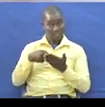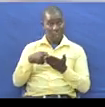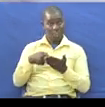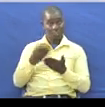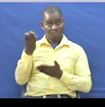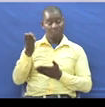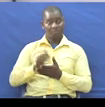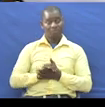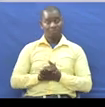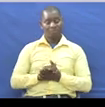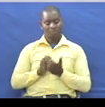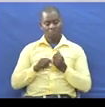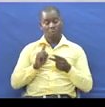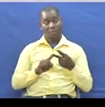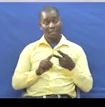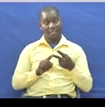Mfano Wapiri